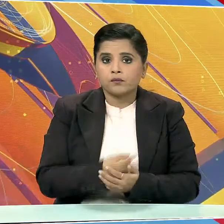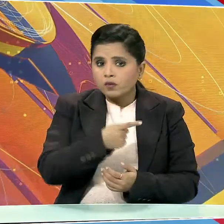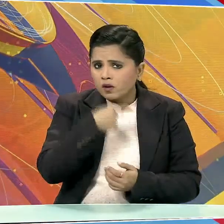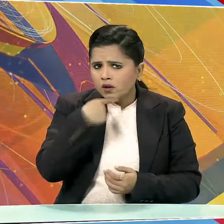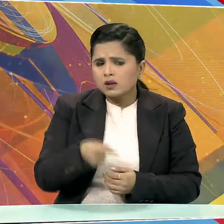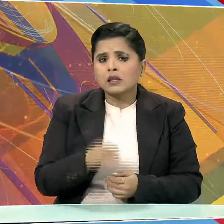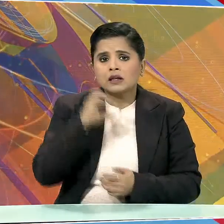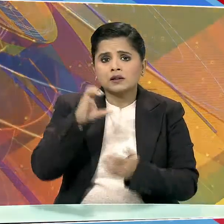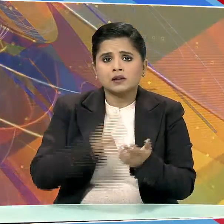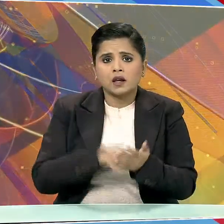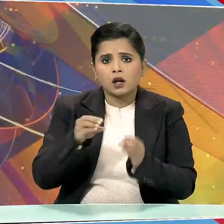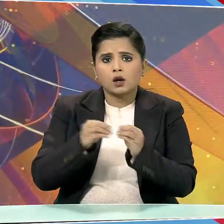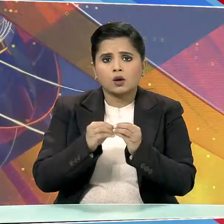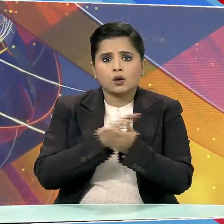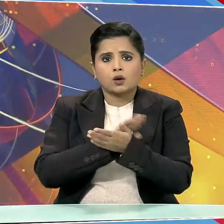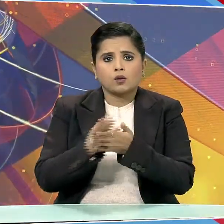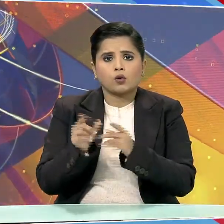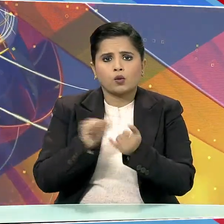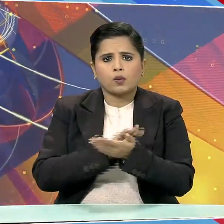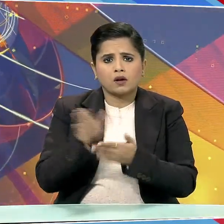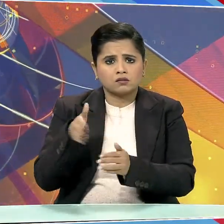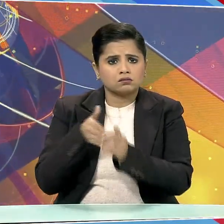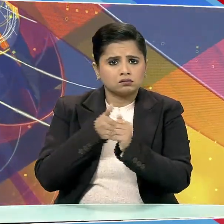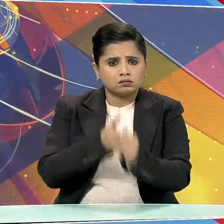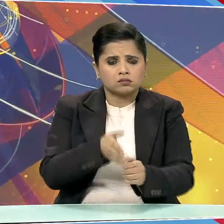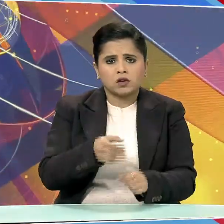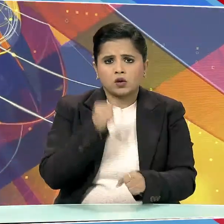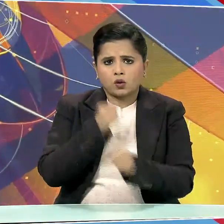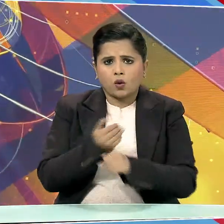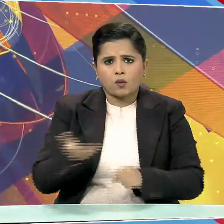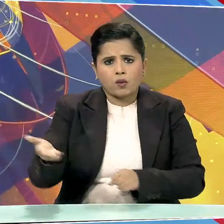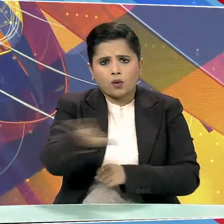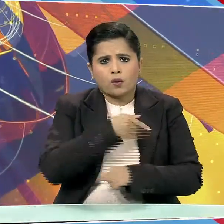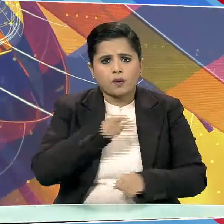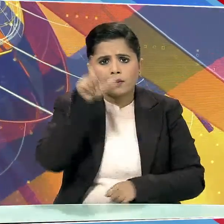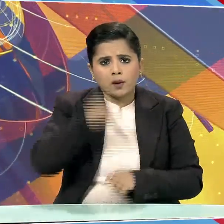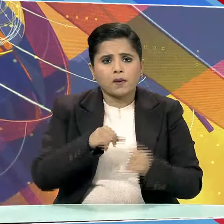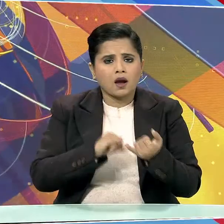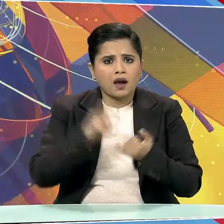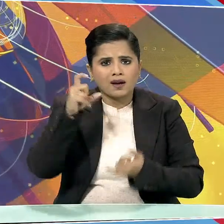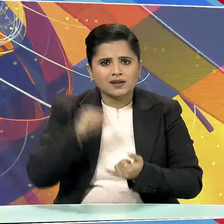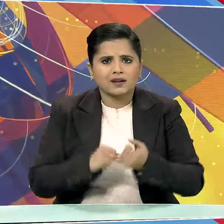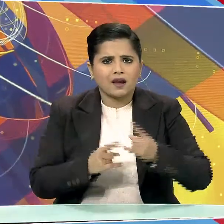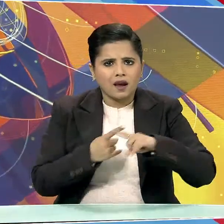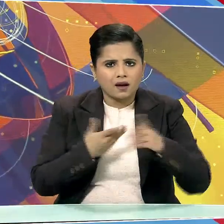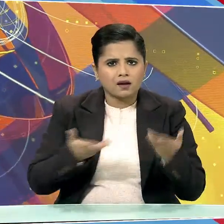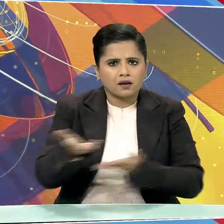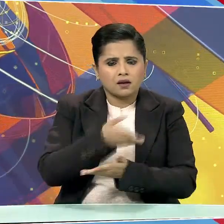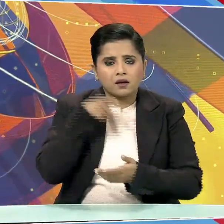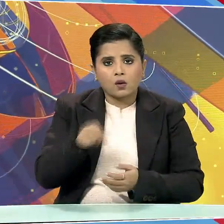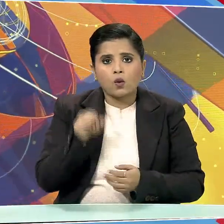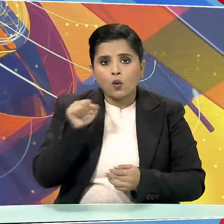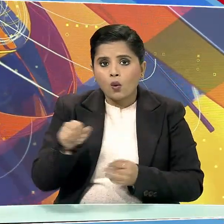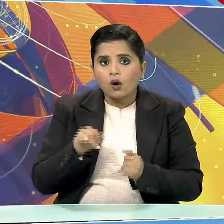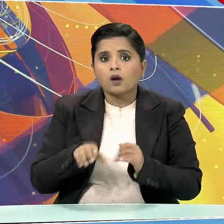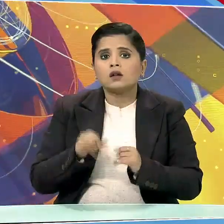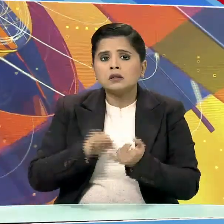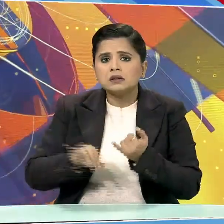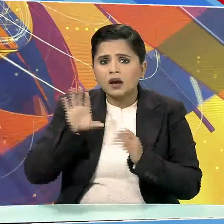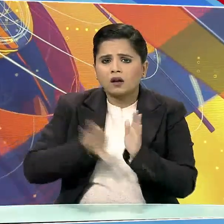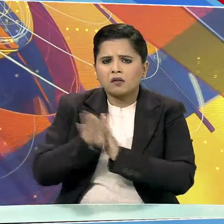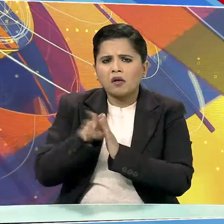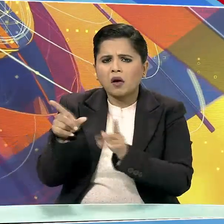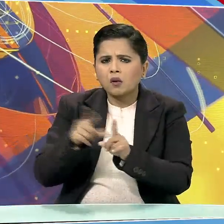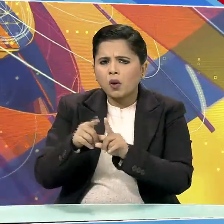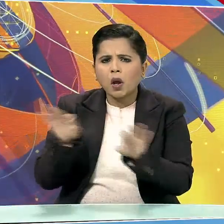मुख्यमंत्री भूपेश बखेल के नितरत्व में यहां की सरकार ने जन जातिये समाज और राज्य के विकास के लिए कुछ नहीं